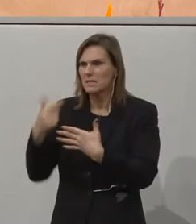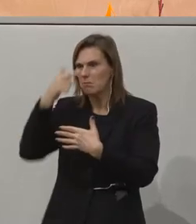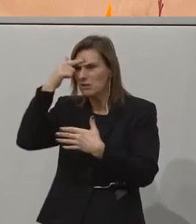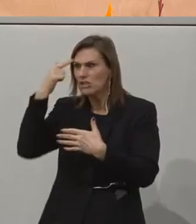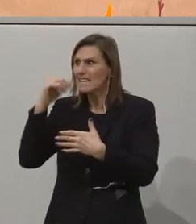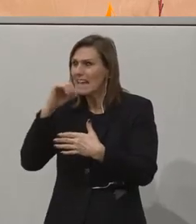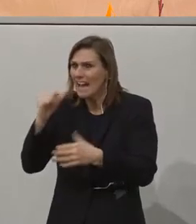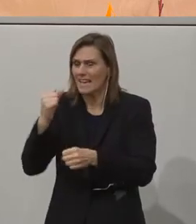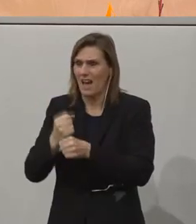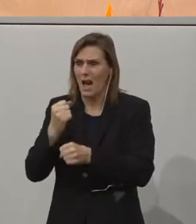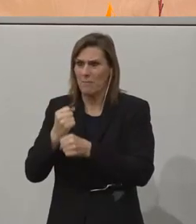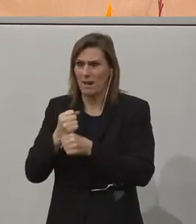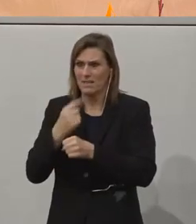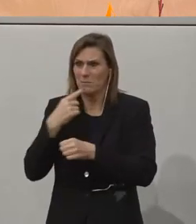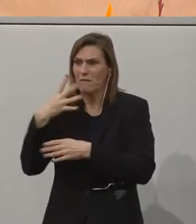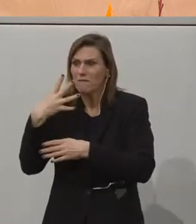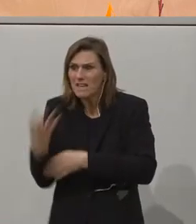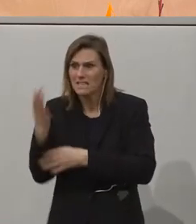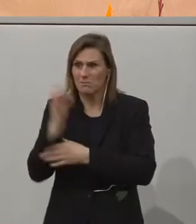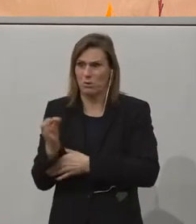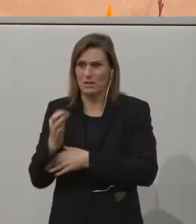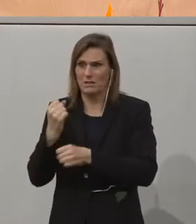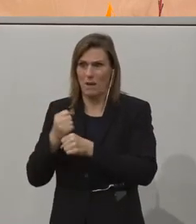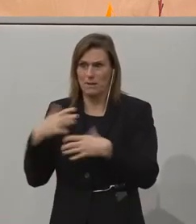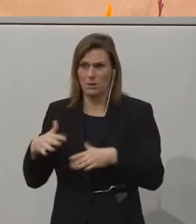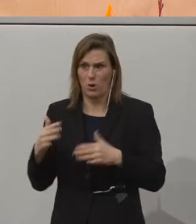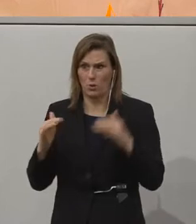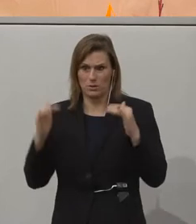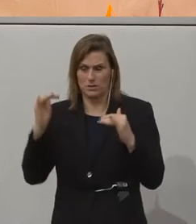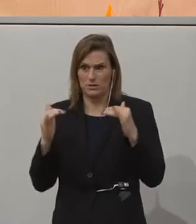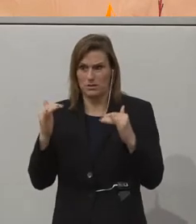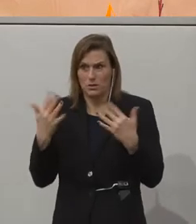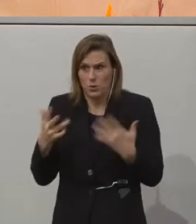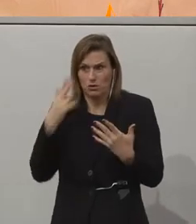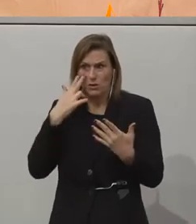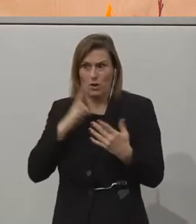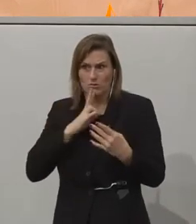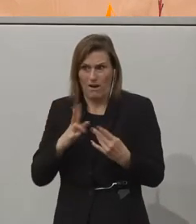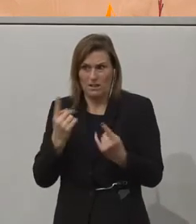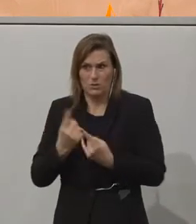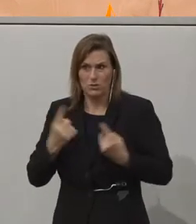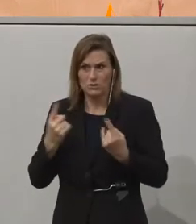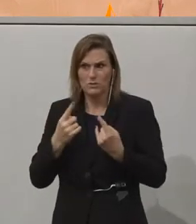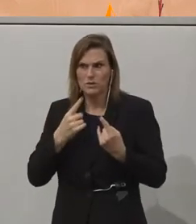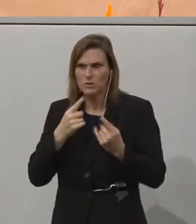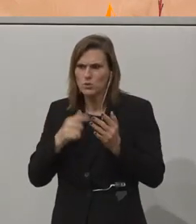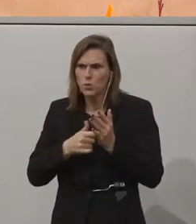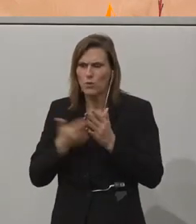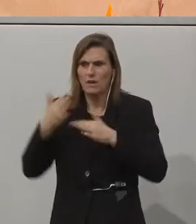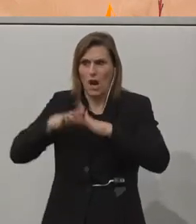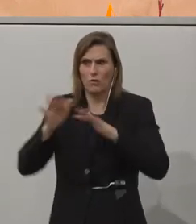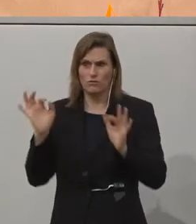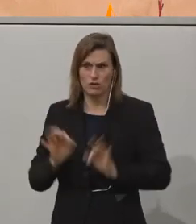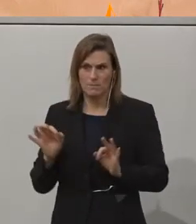Das sind 40 Prozent Arbeitslosigkeit. Und so sieht die Situation tatsächlich aus. Aber die ist ja noch gravierender in Wahrheit,